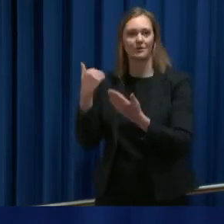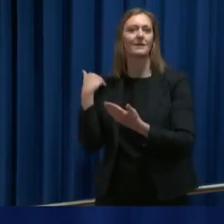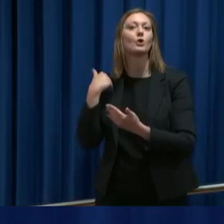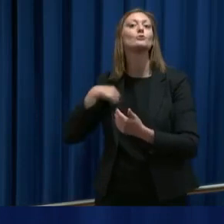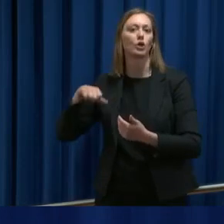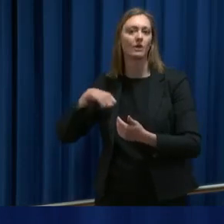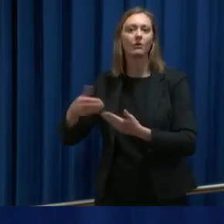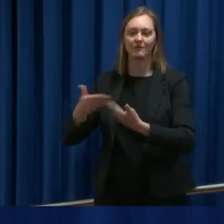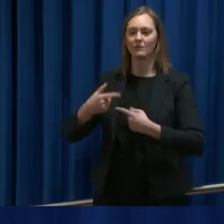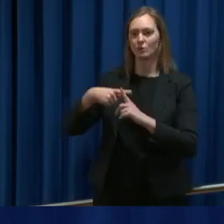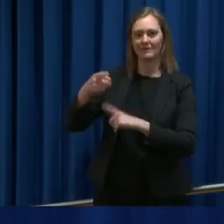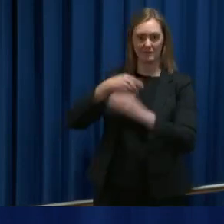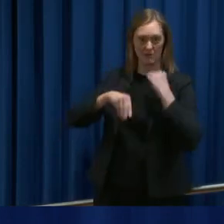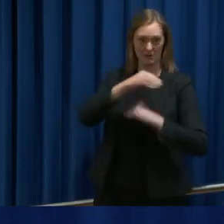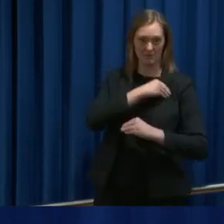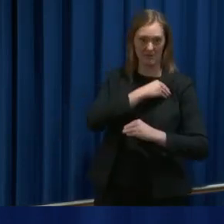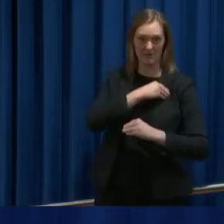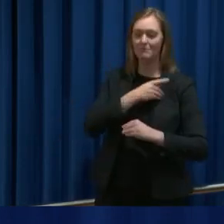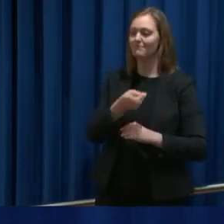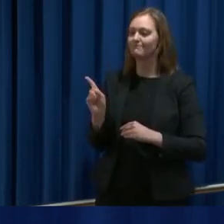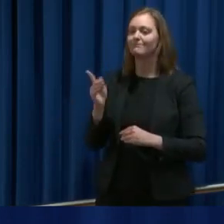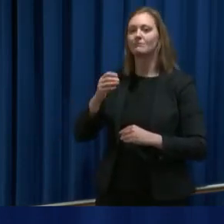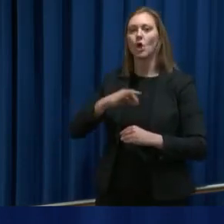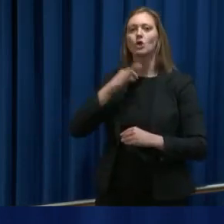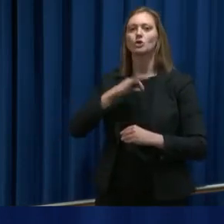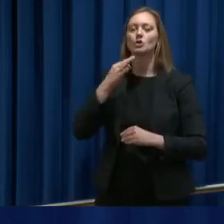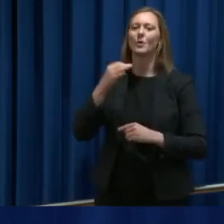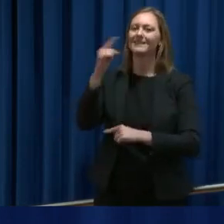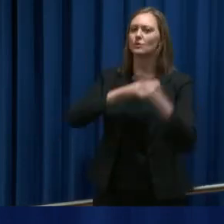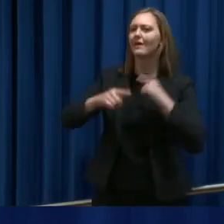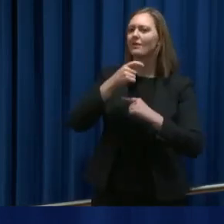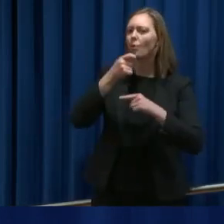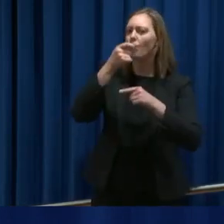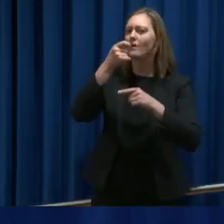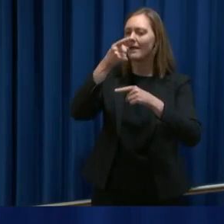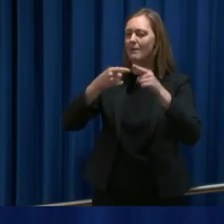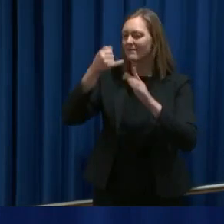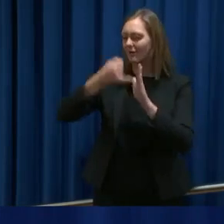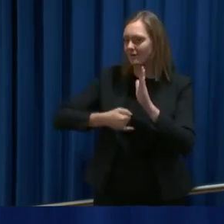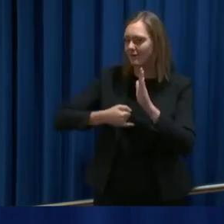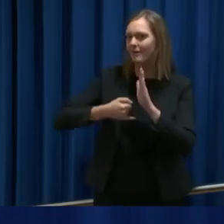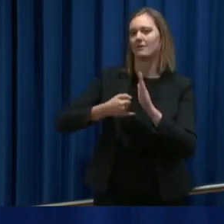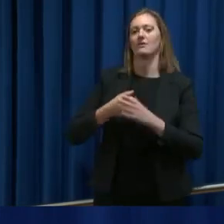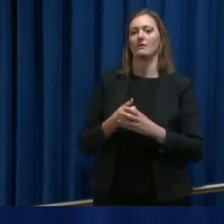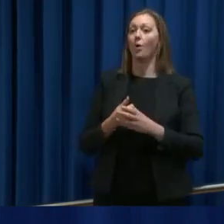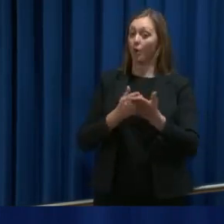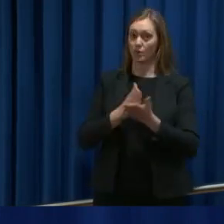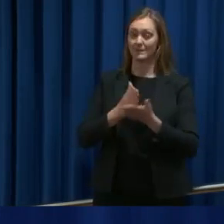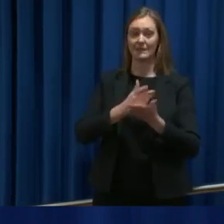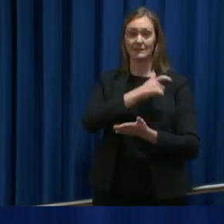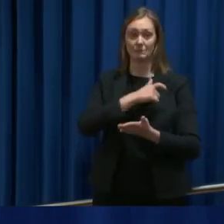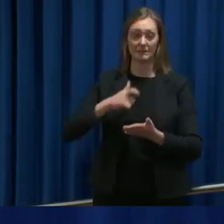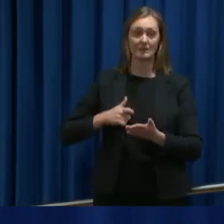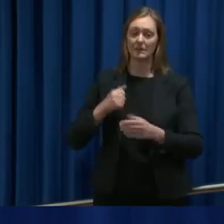en positiv tilbakemelding, men et ønske om å kunne diskutere enkelte elementer og hvordan utformingen skulle være. Det har justisministeren